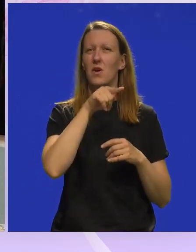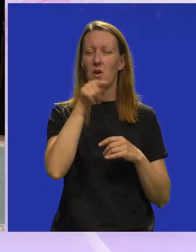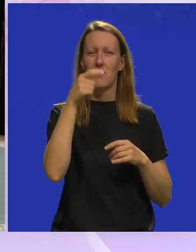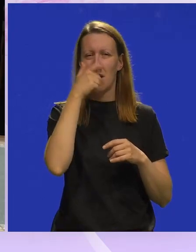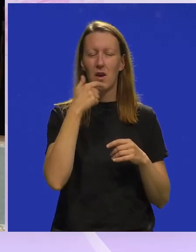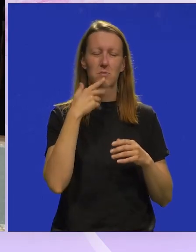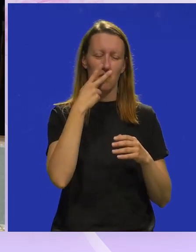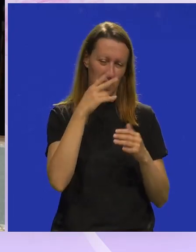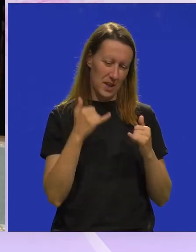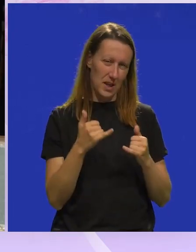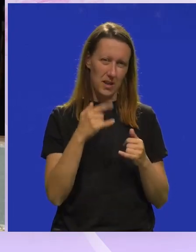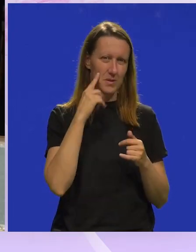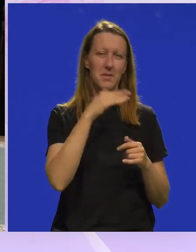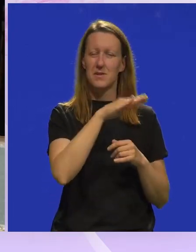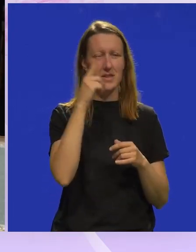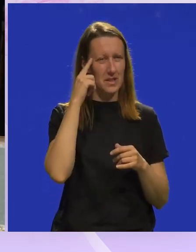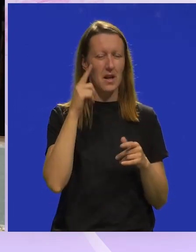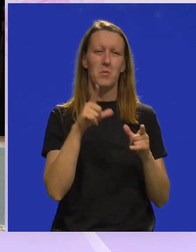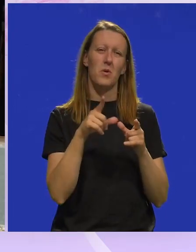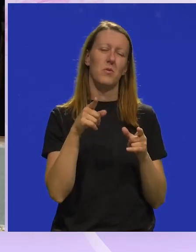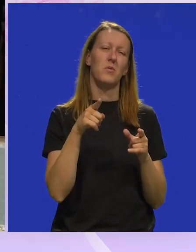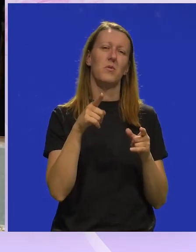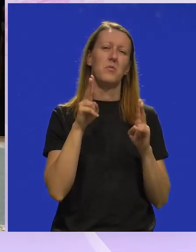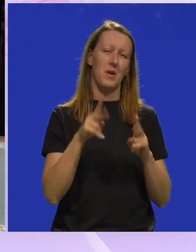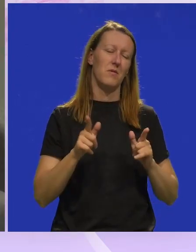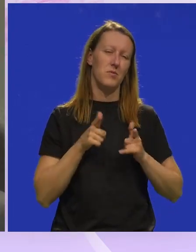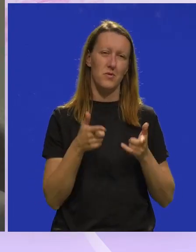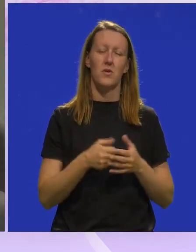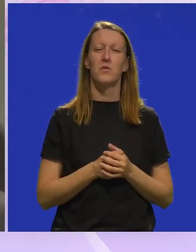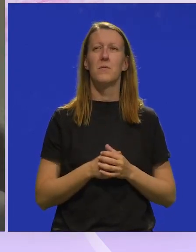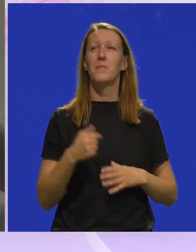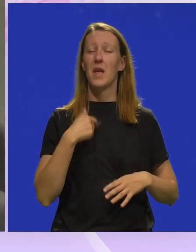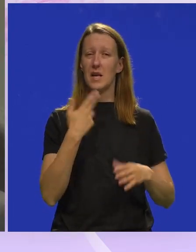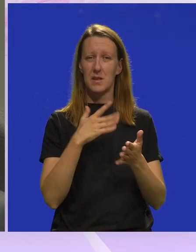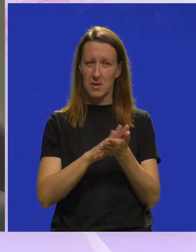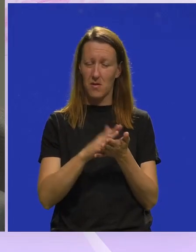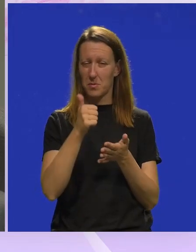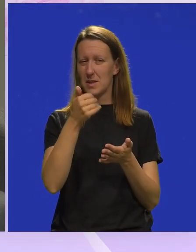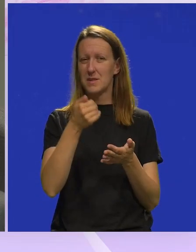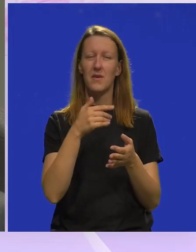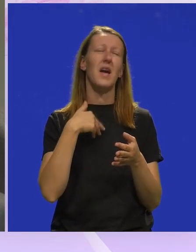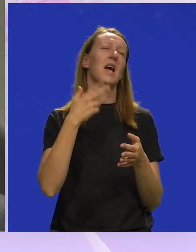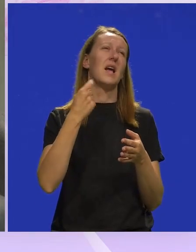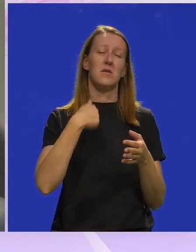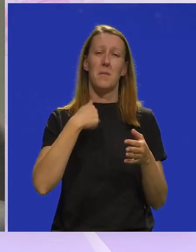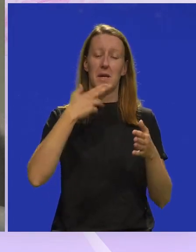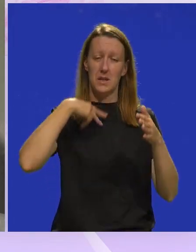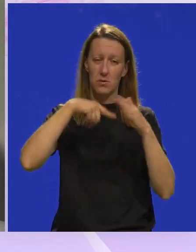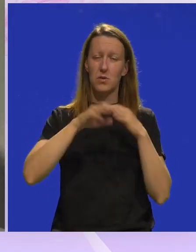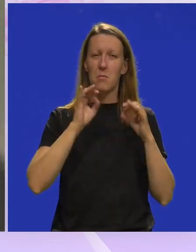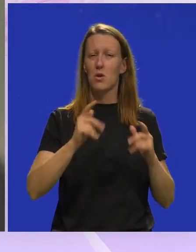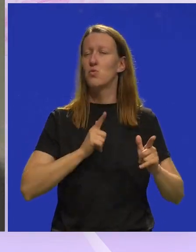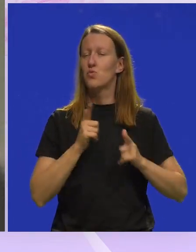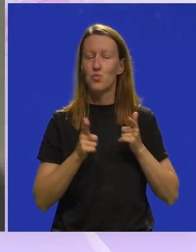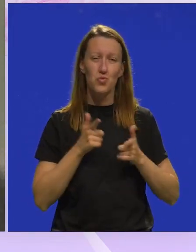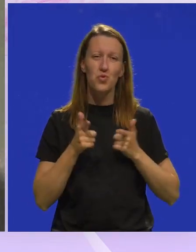ove likove koje smo vidjeli na sceni. Mislim da ih svi znamo u pravom životu. Jako sam zadovoljna, prije svega, jer smo i mi iznutra baš